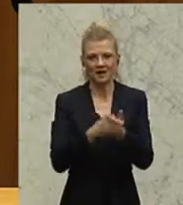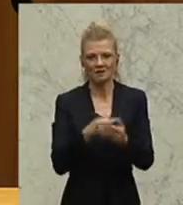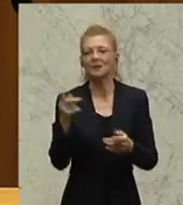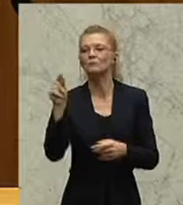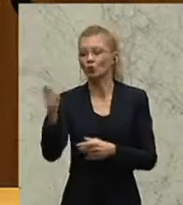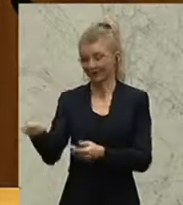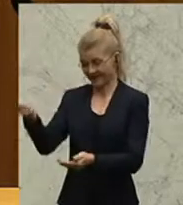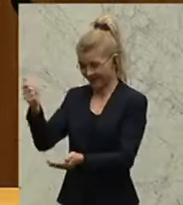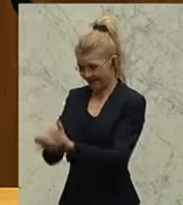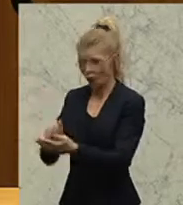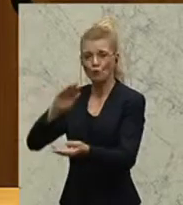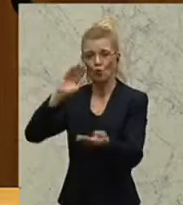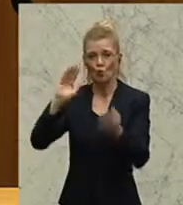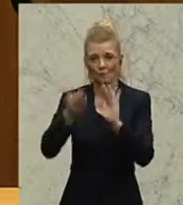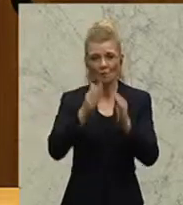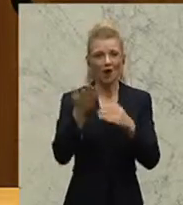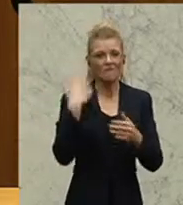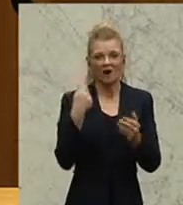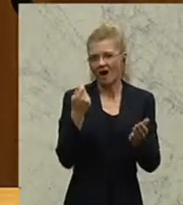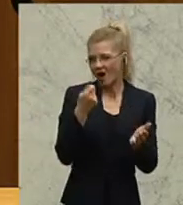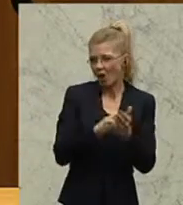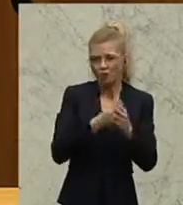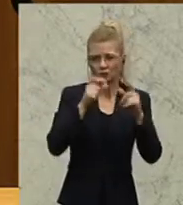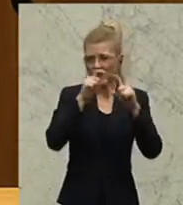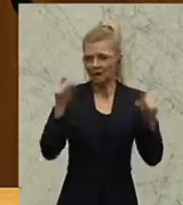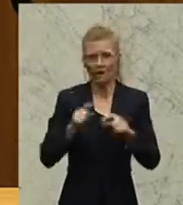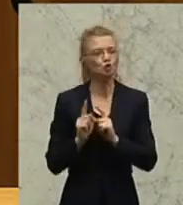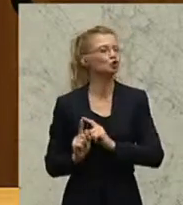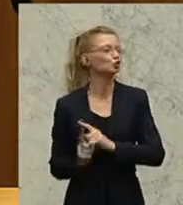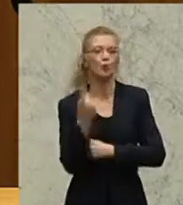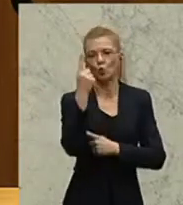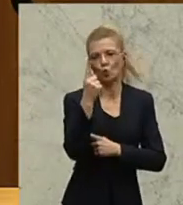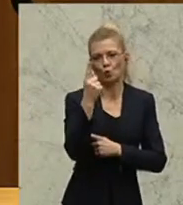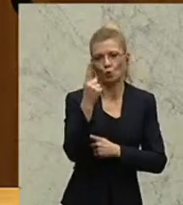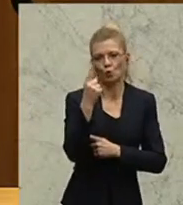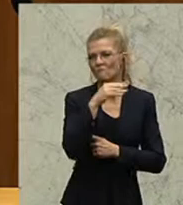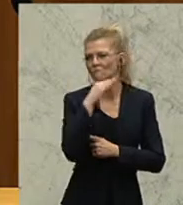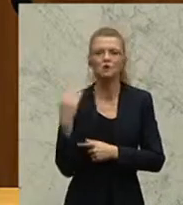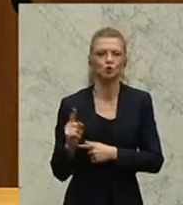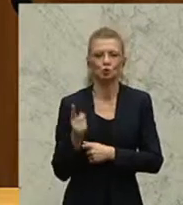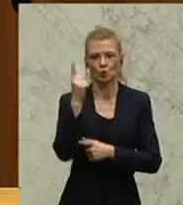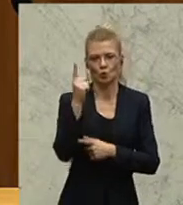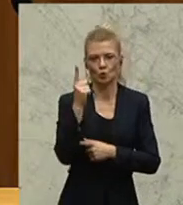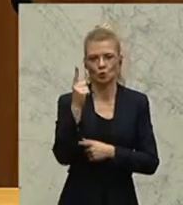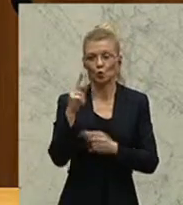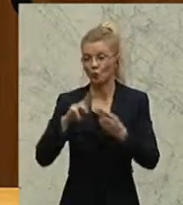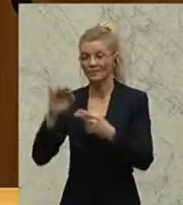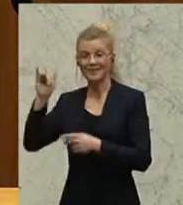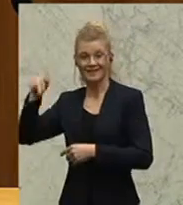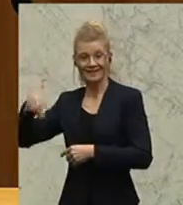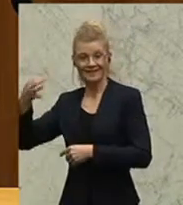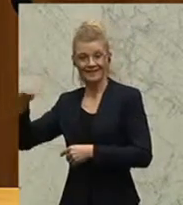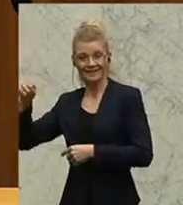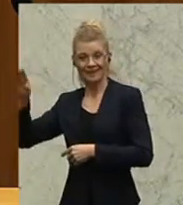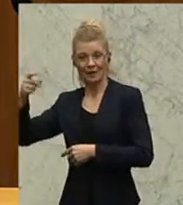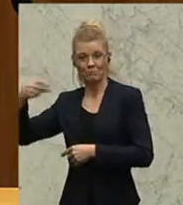Umbau in Kostenrahmen abgespielt, der viel zu hoch war. Noch dazu ist ja die Interpol wieder abgesprungen